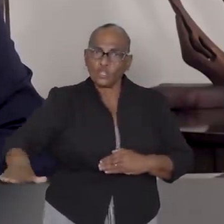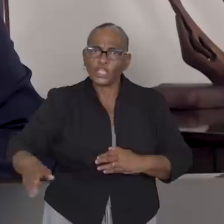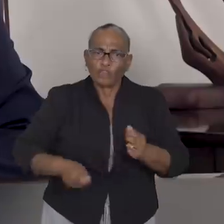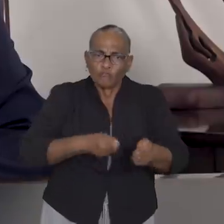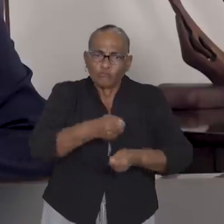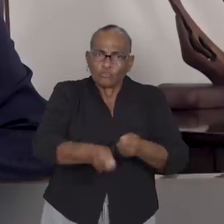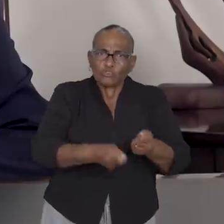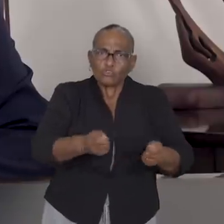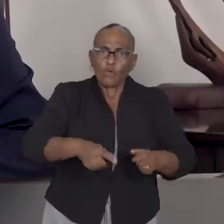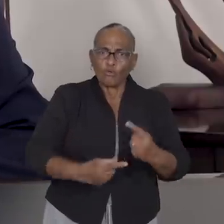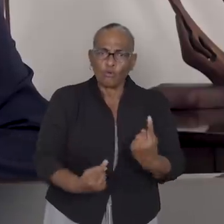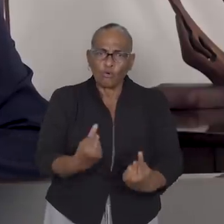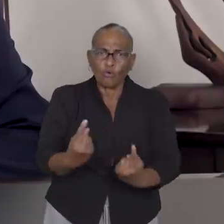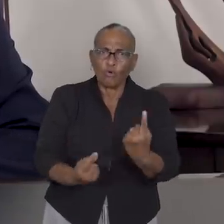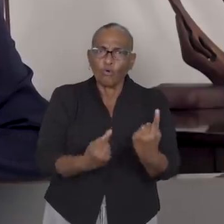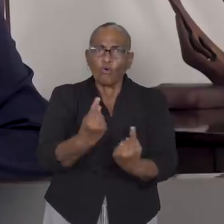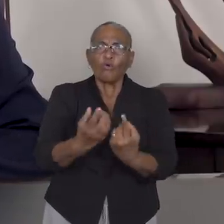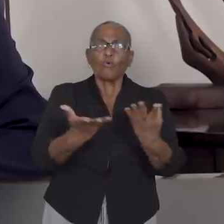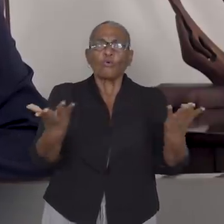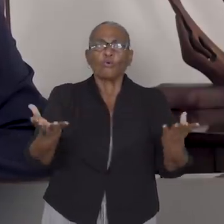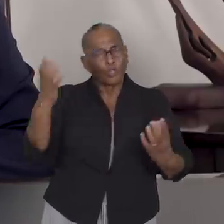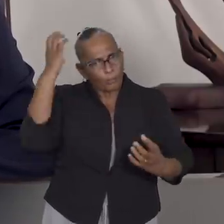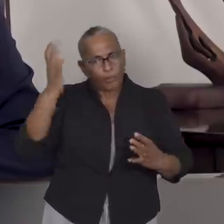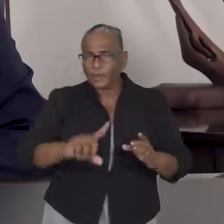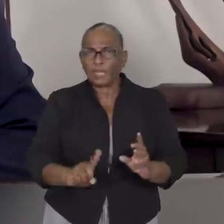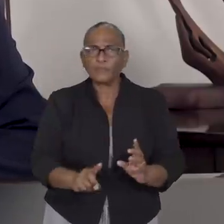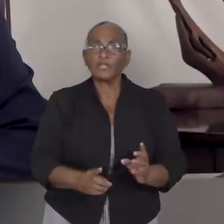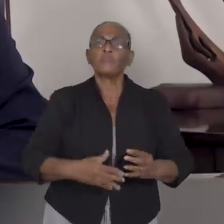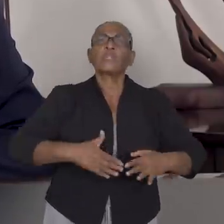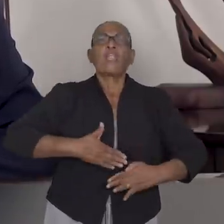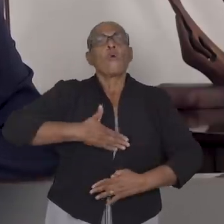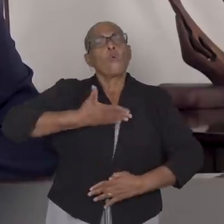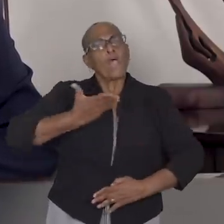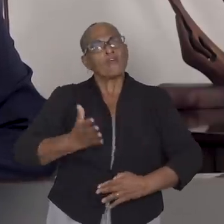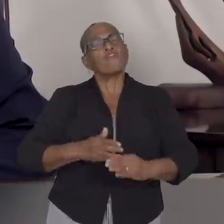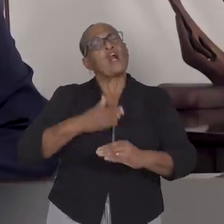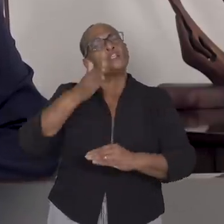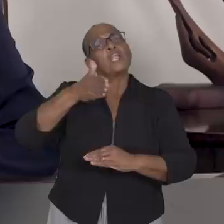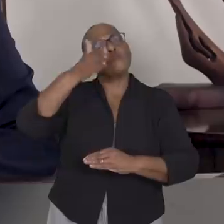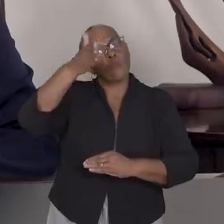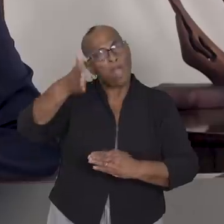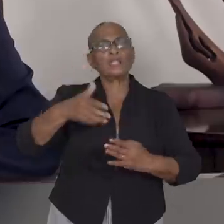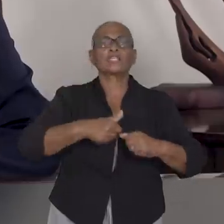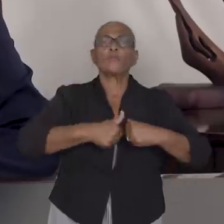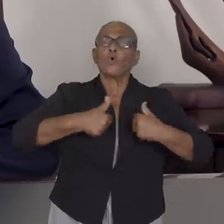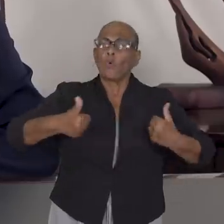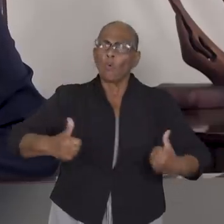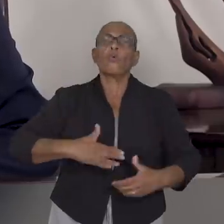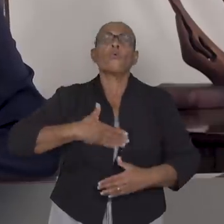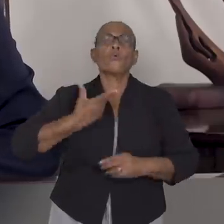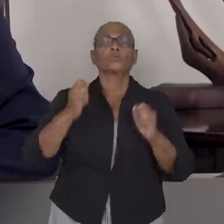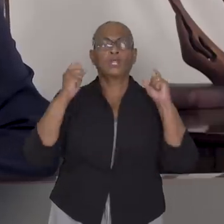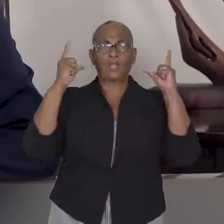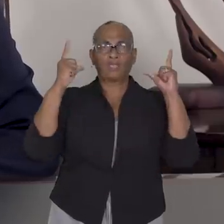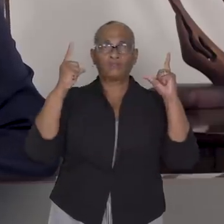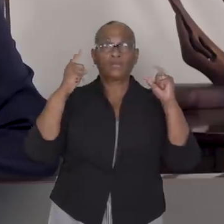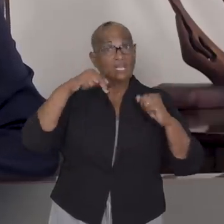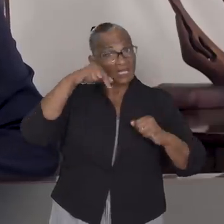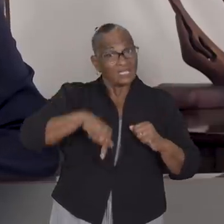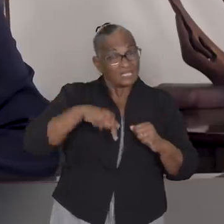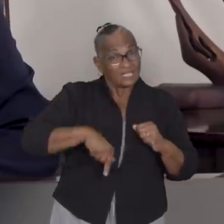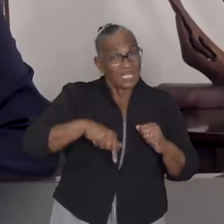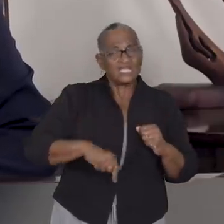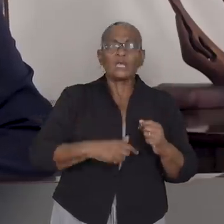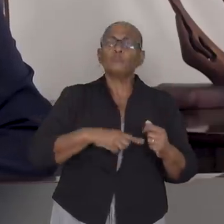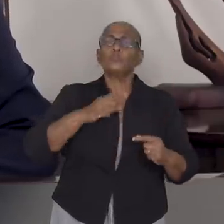zorgeloos kunnen opgroeien in alle welvaart en welzijn. Deze periode moeten we meer dan